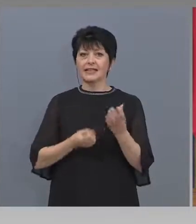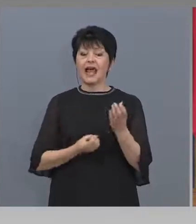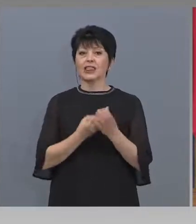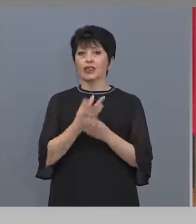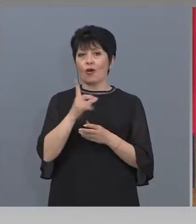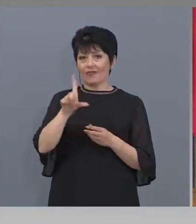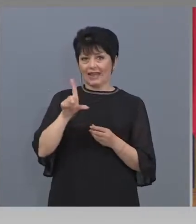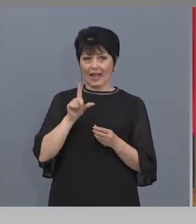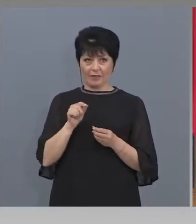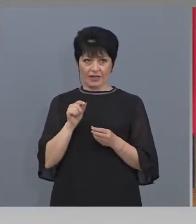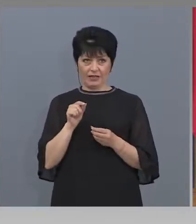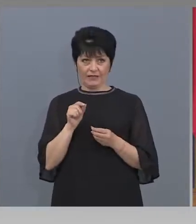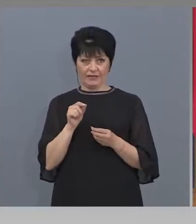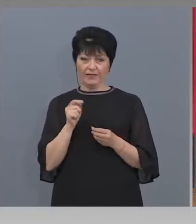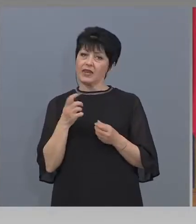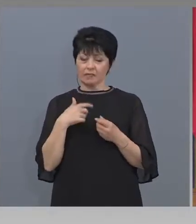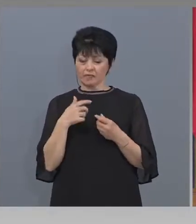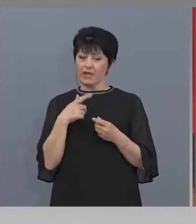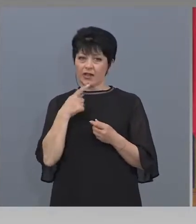Бобнова ще я питам